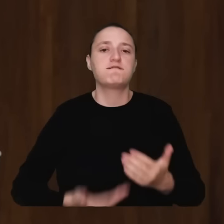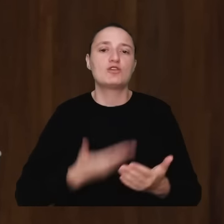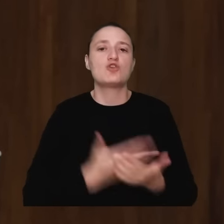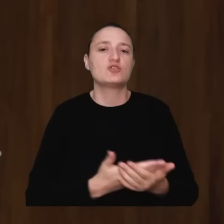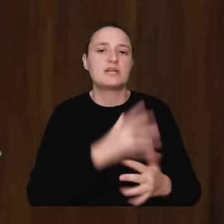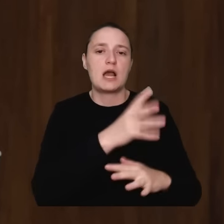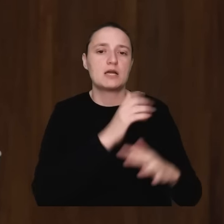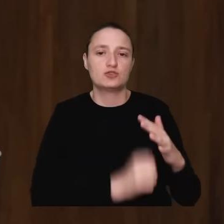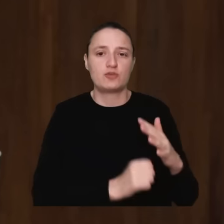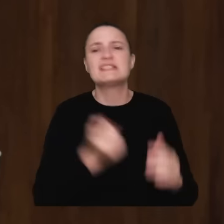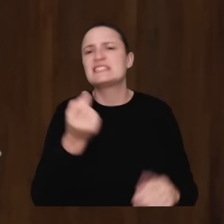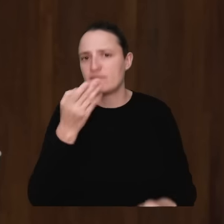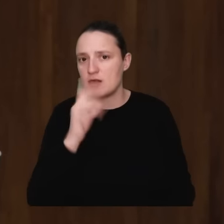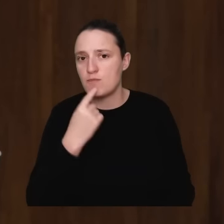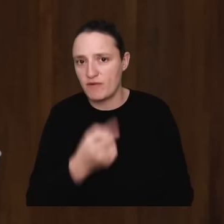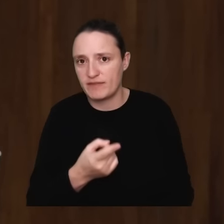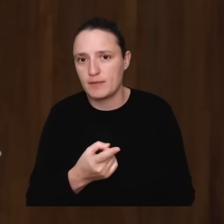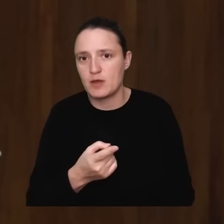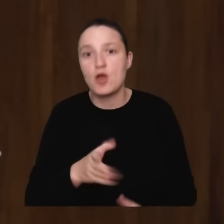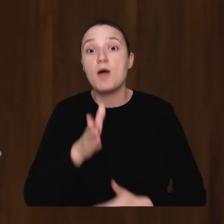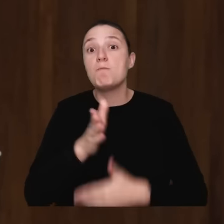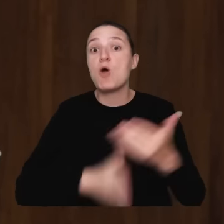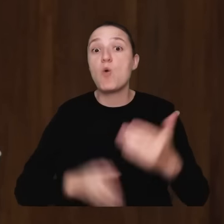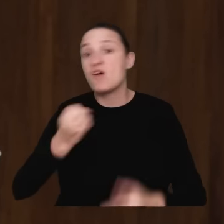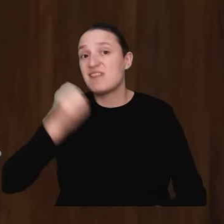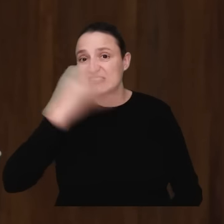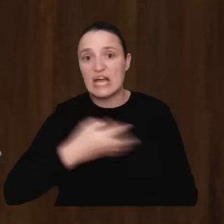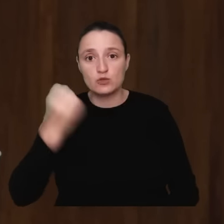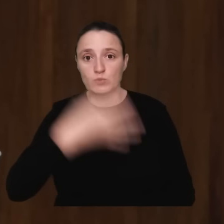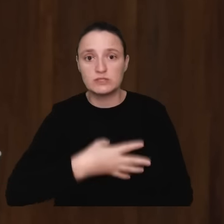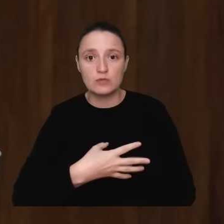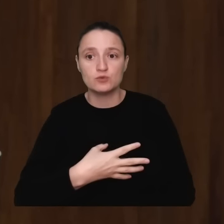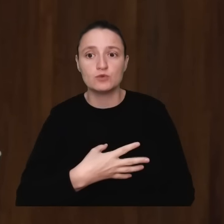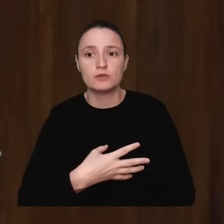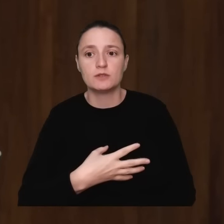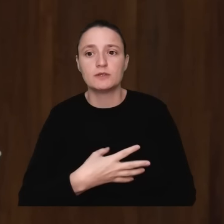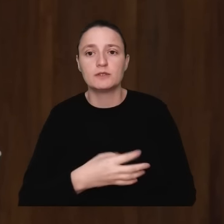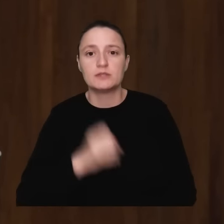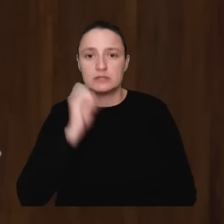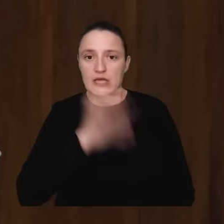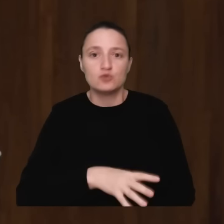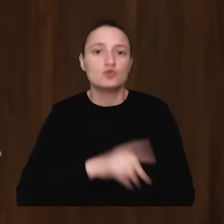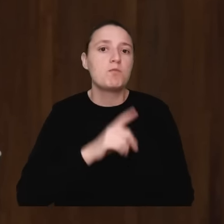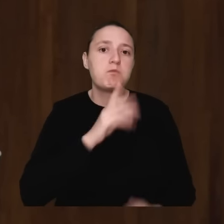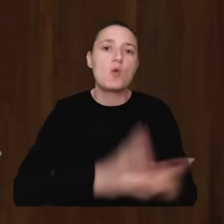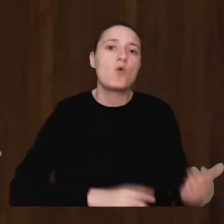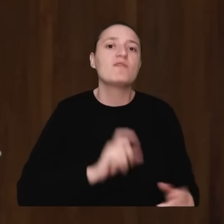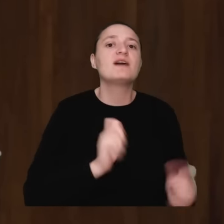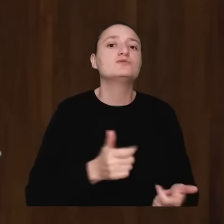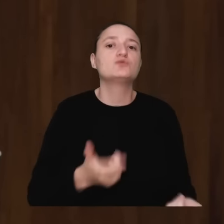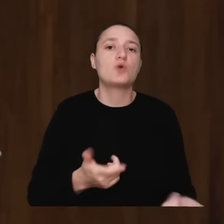O tym za chwilę, bo ta połowa tych zarzutów, jak pan poseł sprawozdawca był łaskaw zauważyć, dotyczy